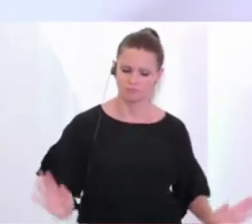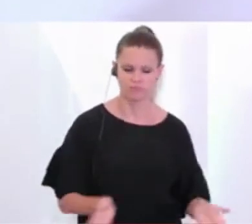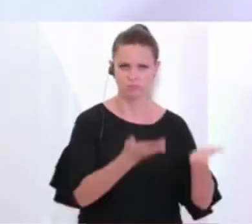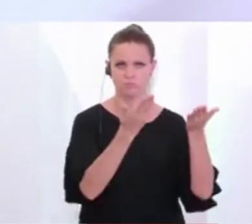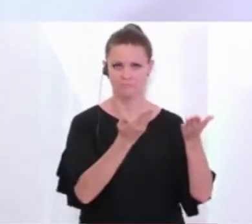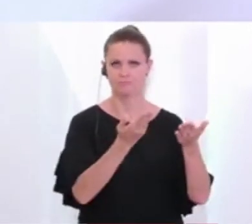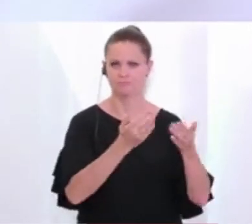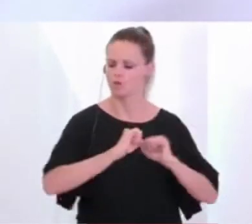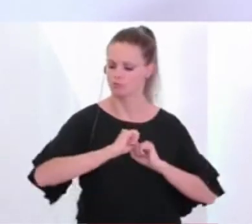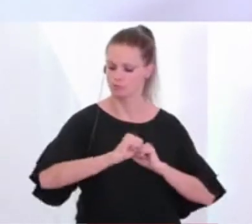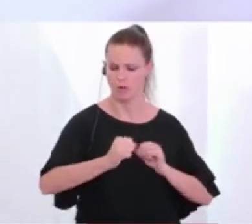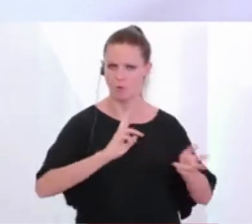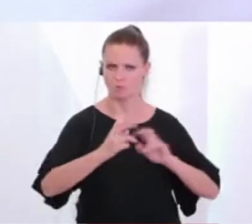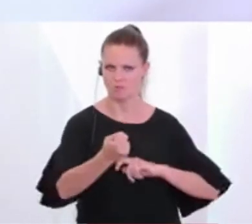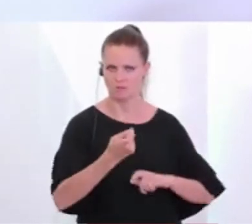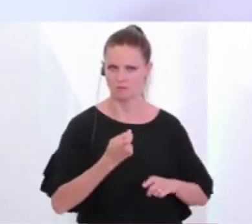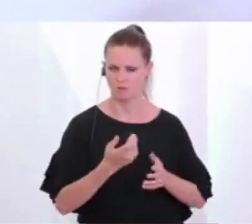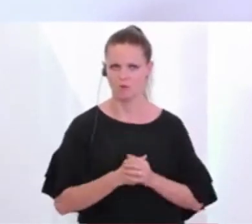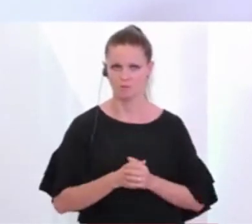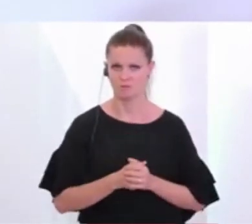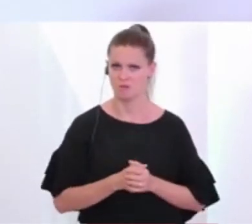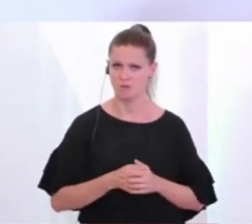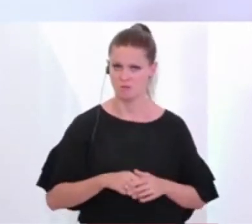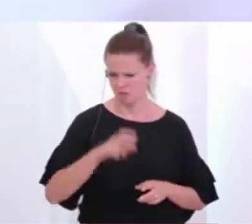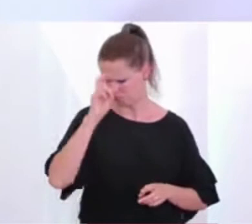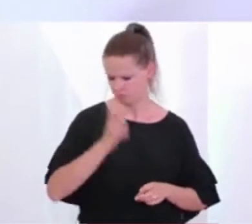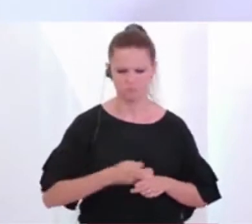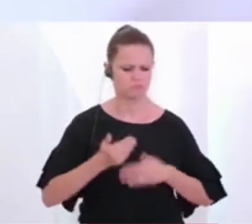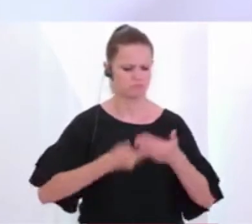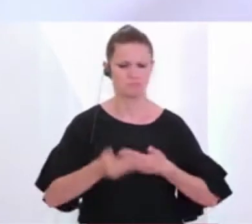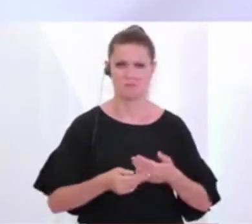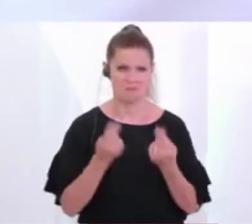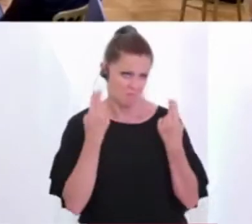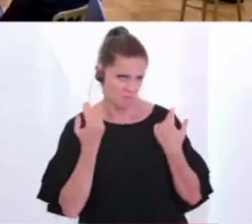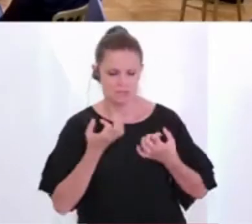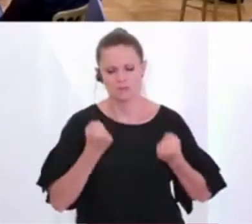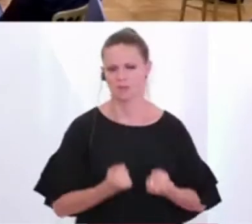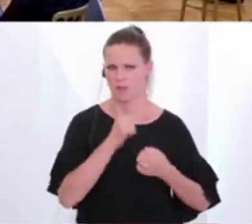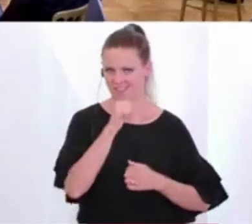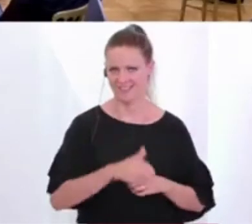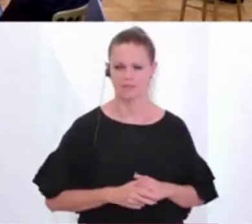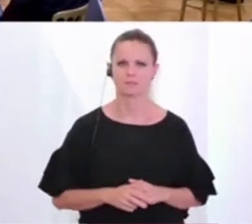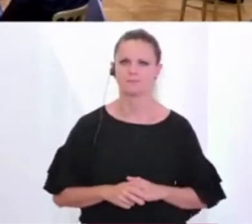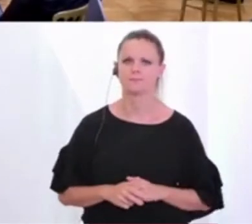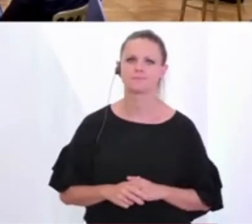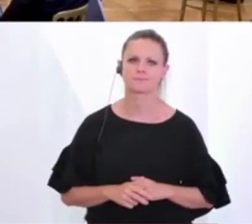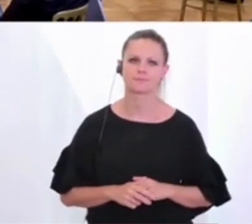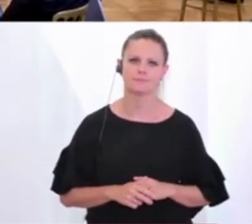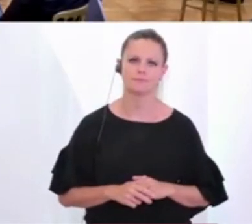wird rasch passieren. Wir werden keinen Millimeter zurückweichen und lassen uns nicht einschüchtern. Die Grundlage,